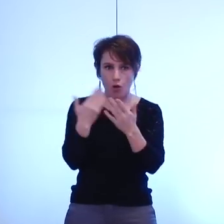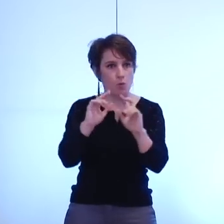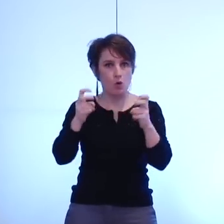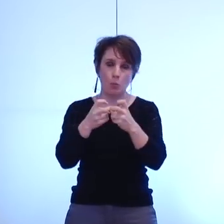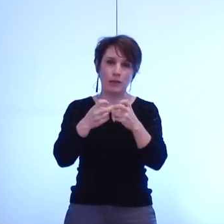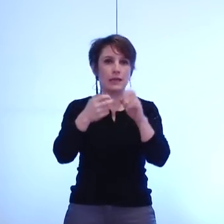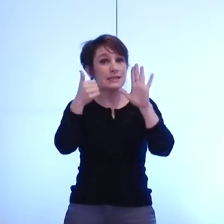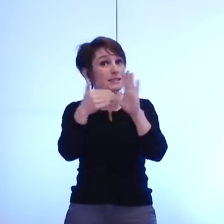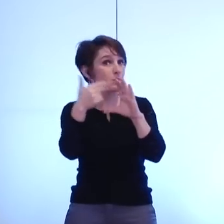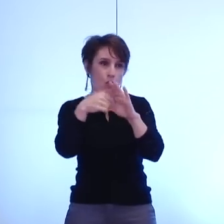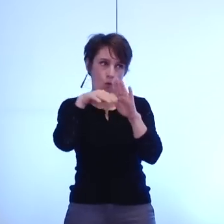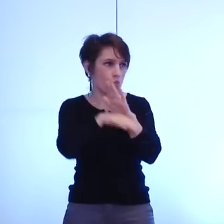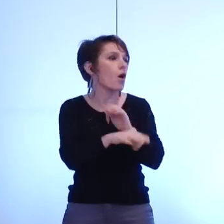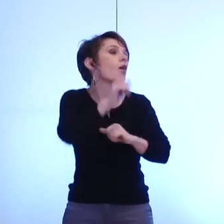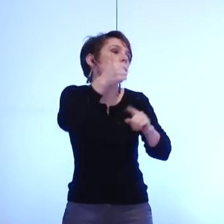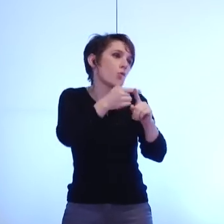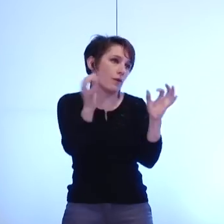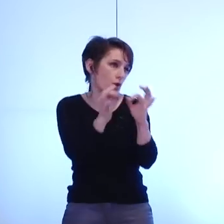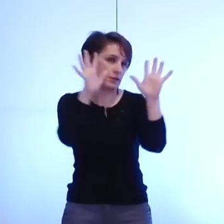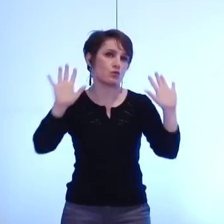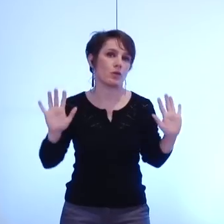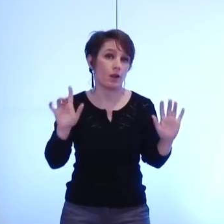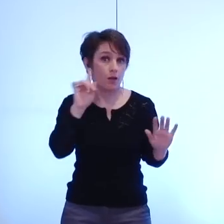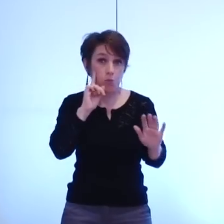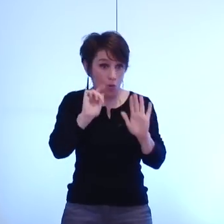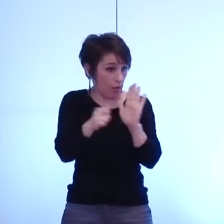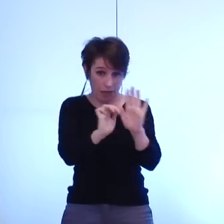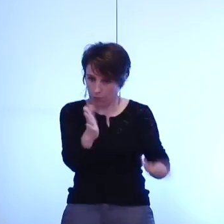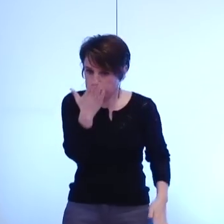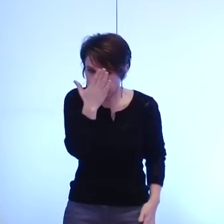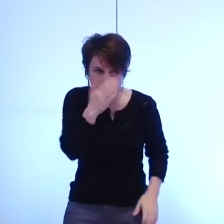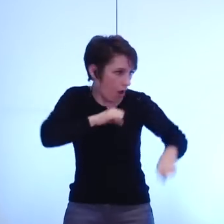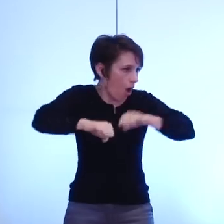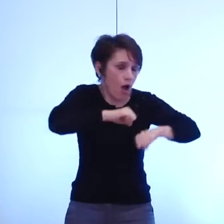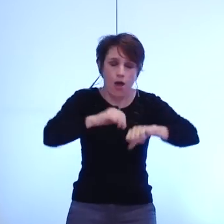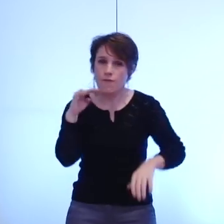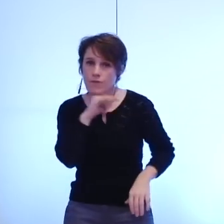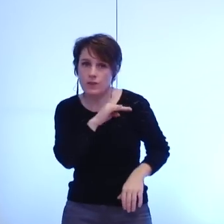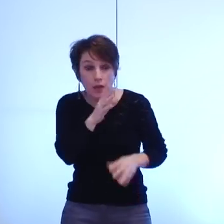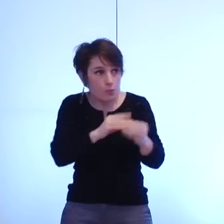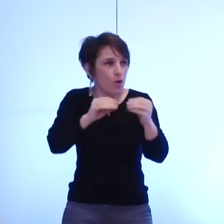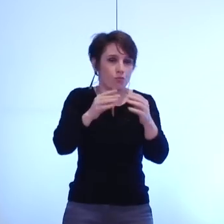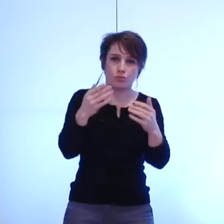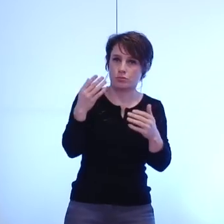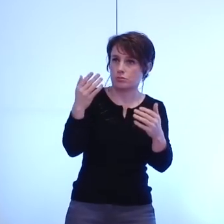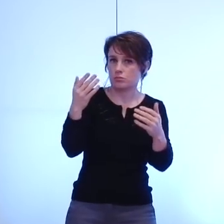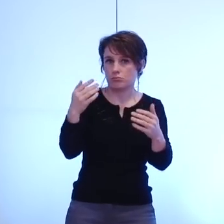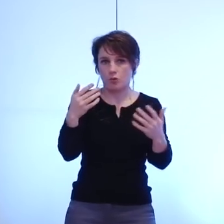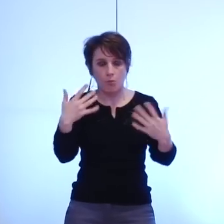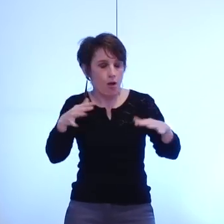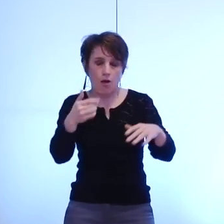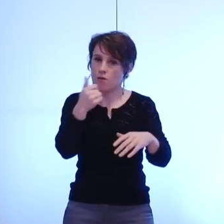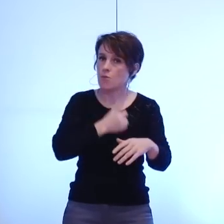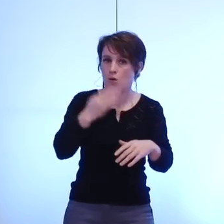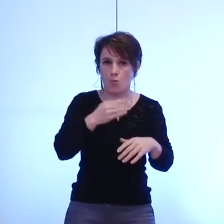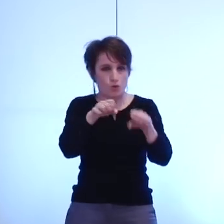vous l'avez souligné était exceptionnelle non seulement à cause du délai mais également compte tenu du besoin de retransmettre à la